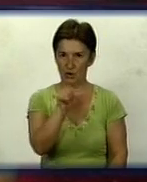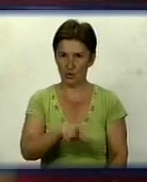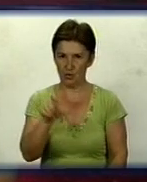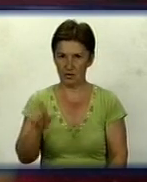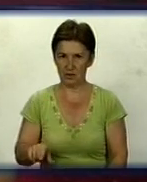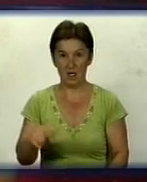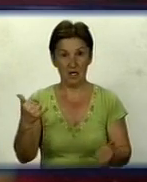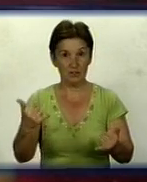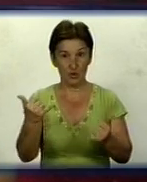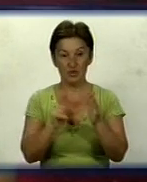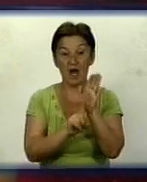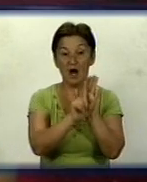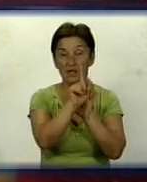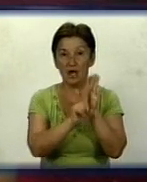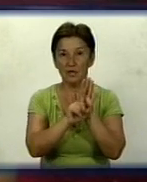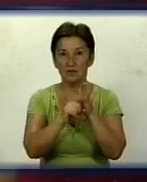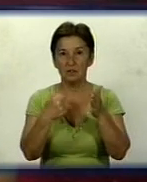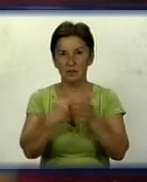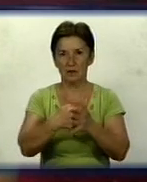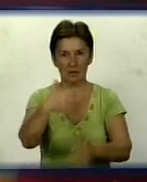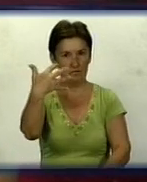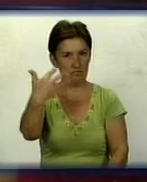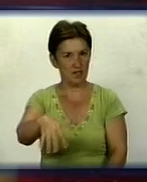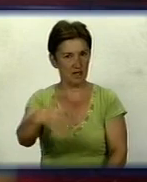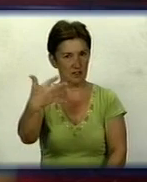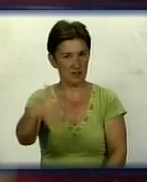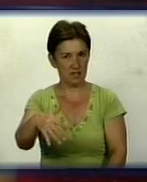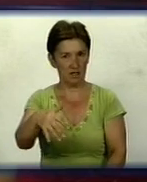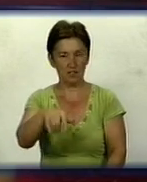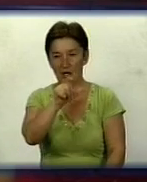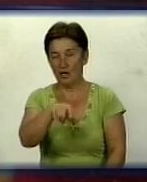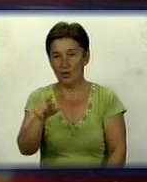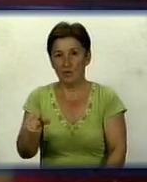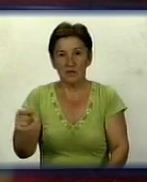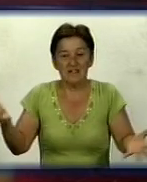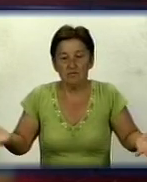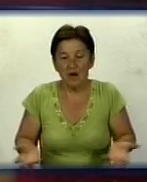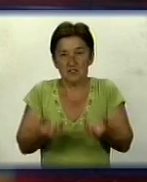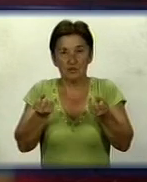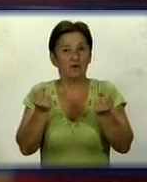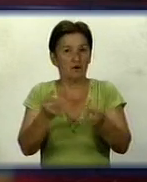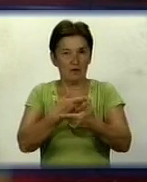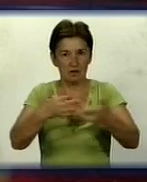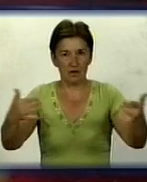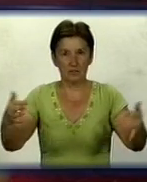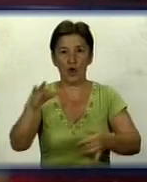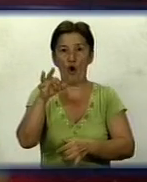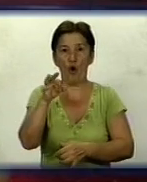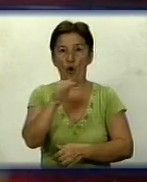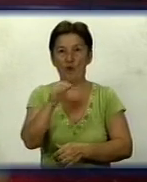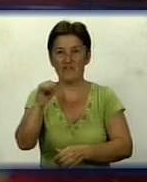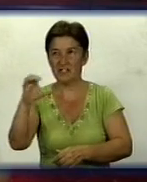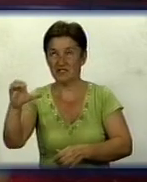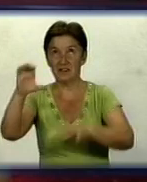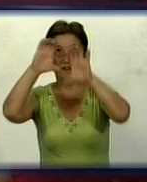температурний градус на сонці досяг майже 50 градусів. Кіровограці рятуються від жари хто як може. В офісах виручають кондиціонери, на